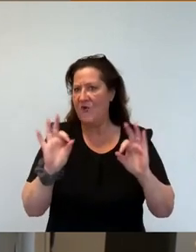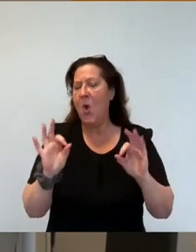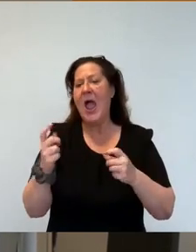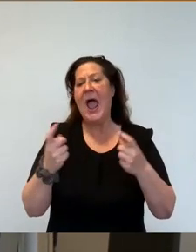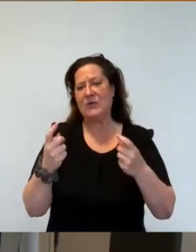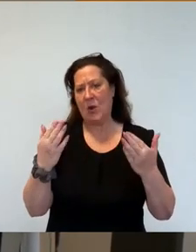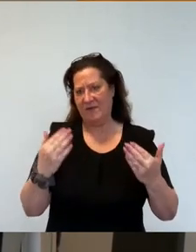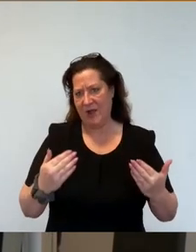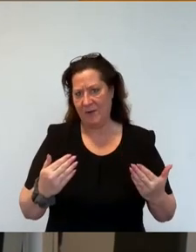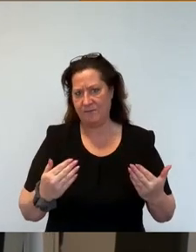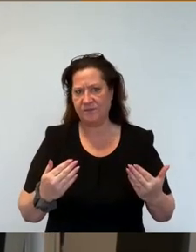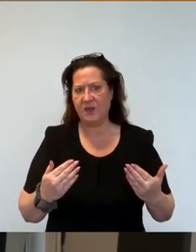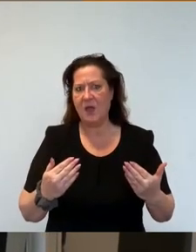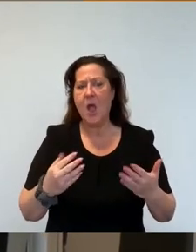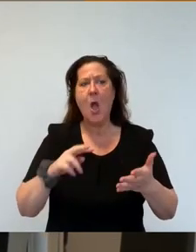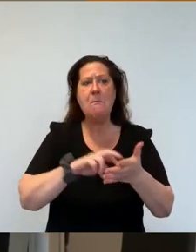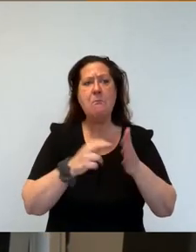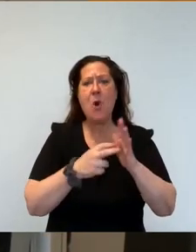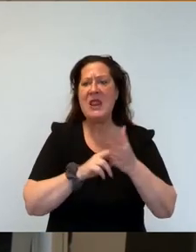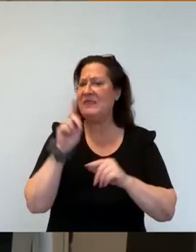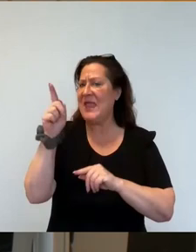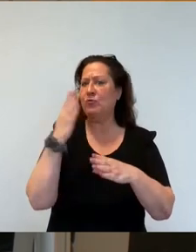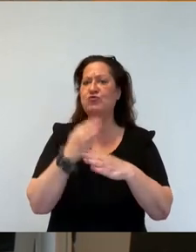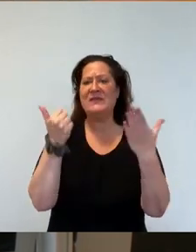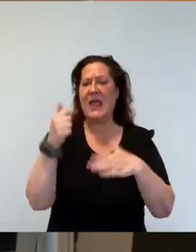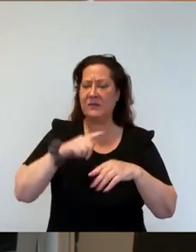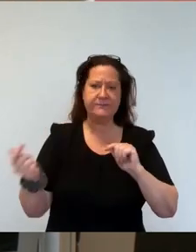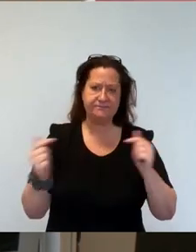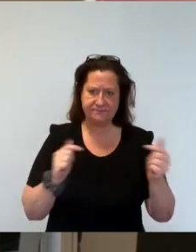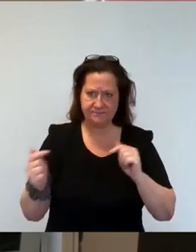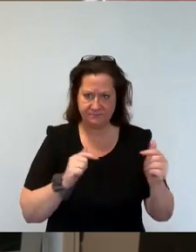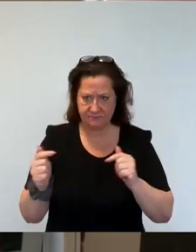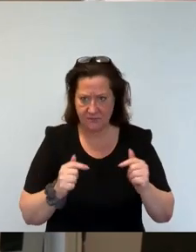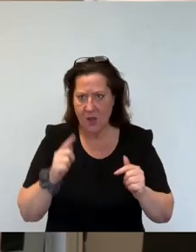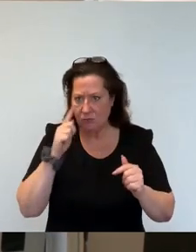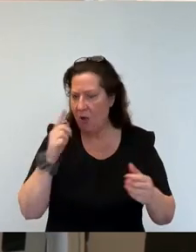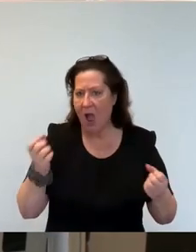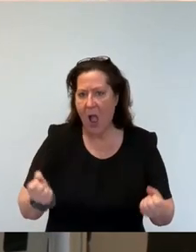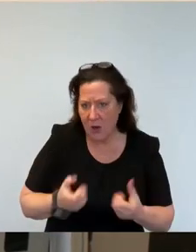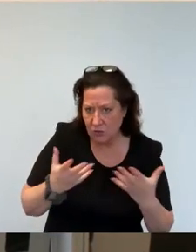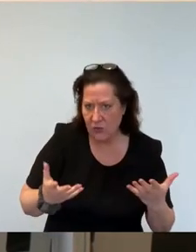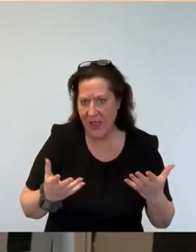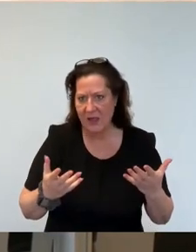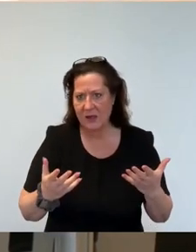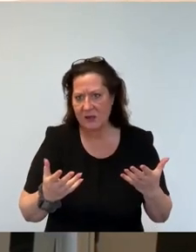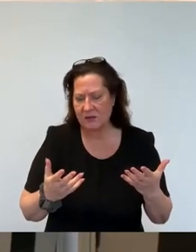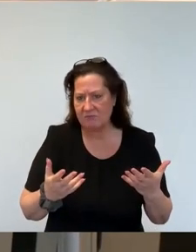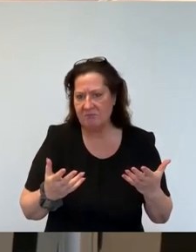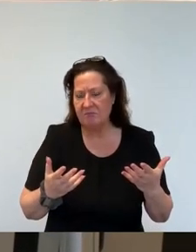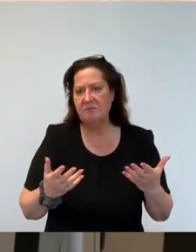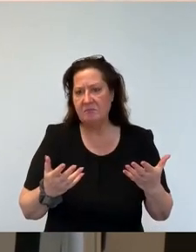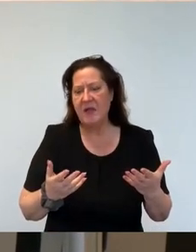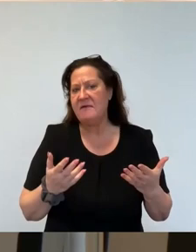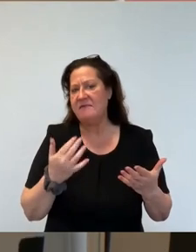circa sechs Monaten in der Politik diskutiert wird und nur durch seine Aktualität und nur dadurch erfährt, dass wir in